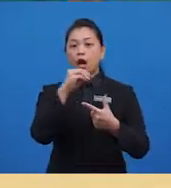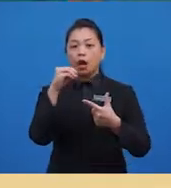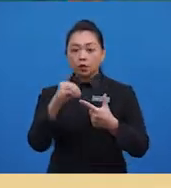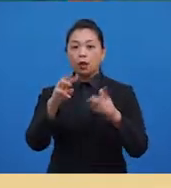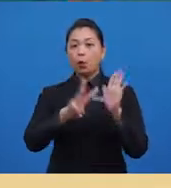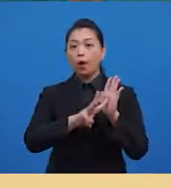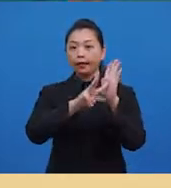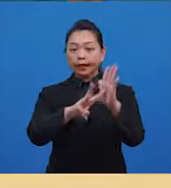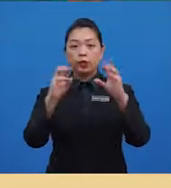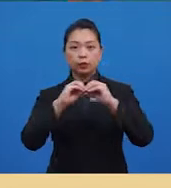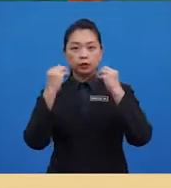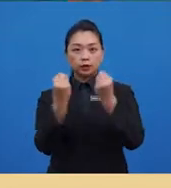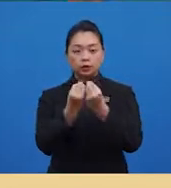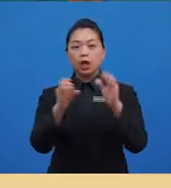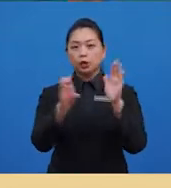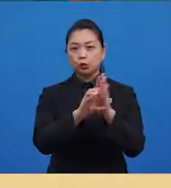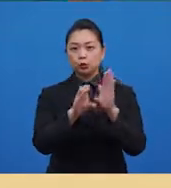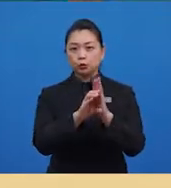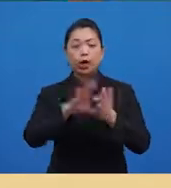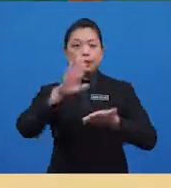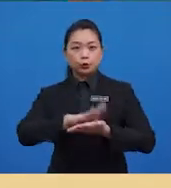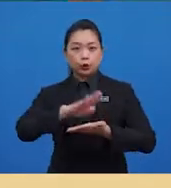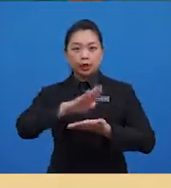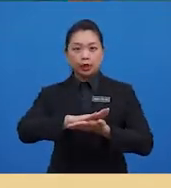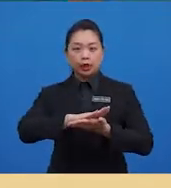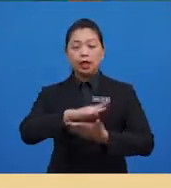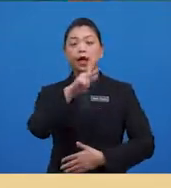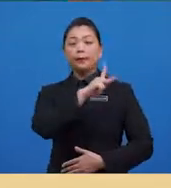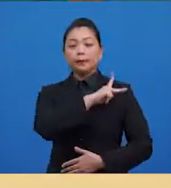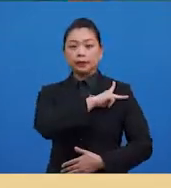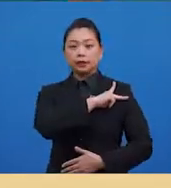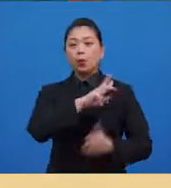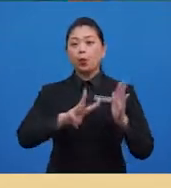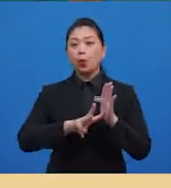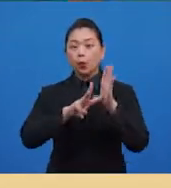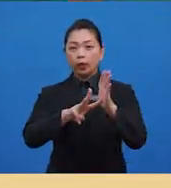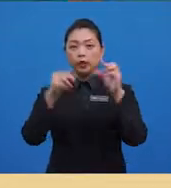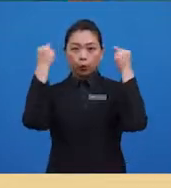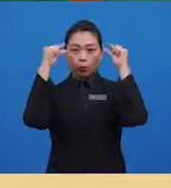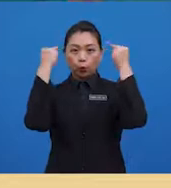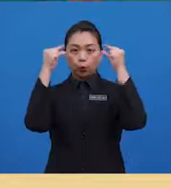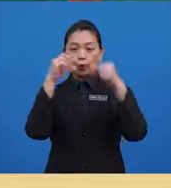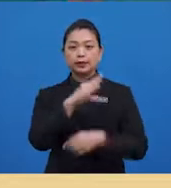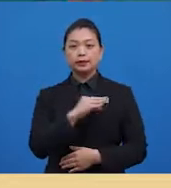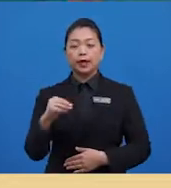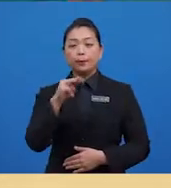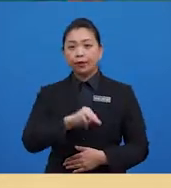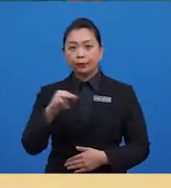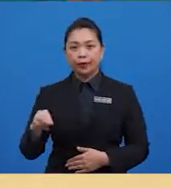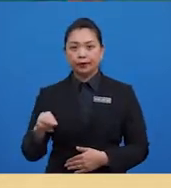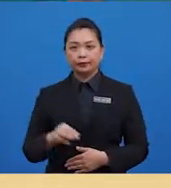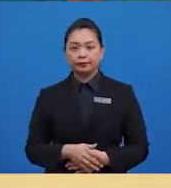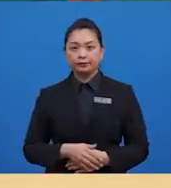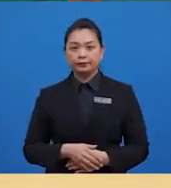organisasi. Contohnya, di sekolah, pengetua mengwakili guru-guru dan murid-murid.